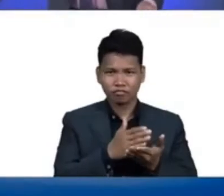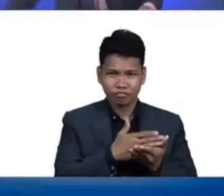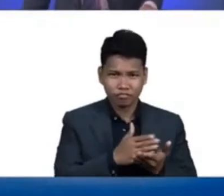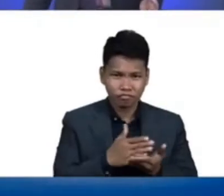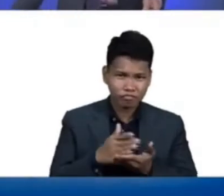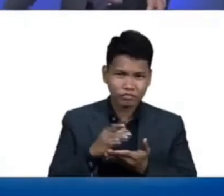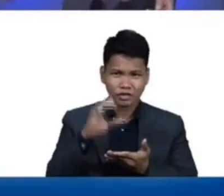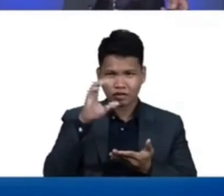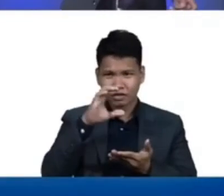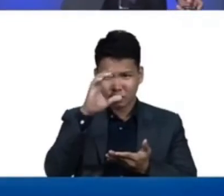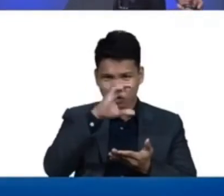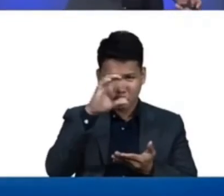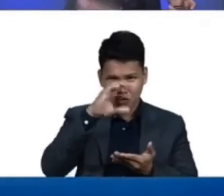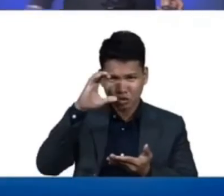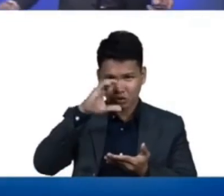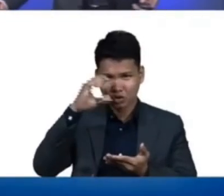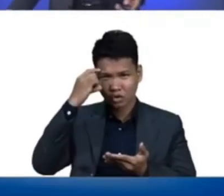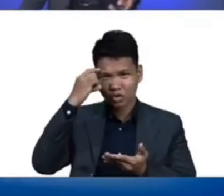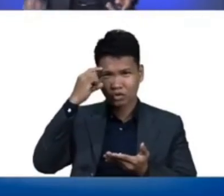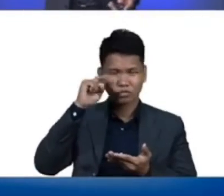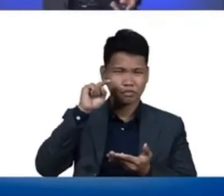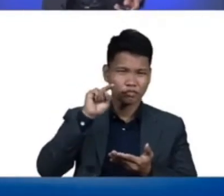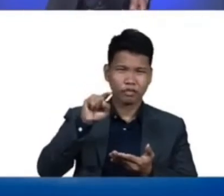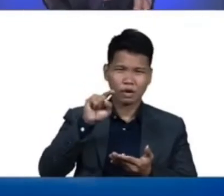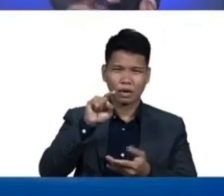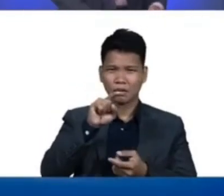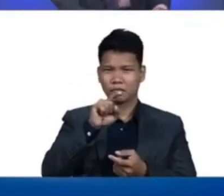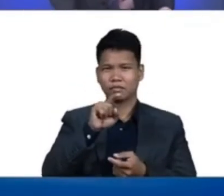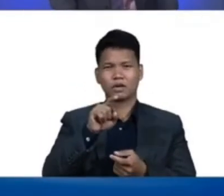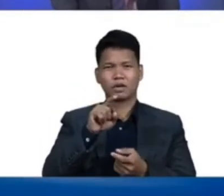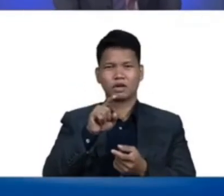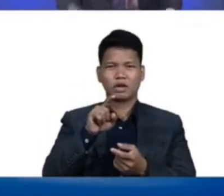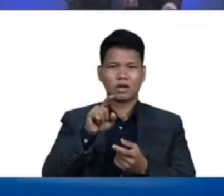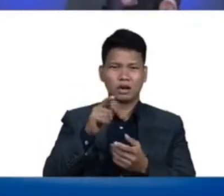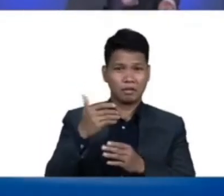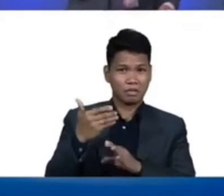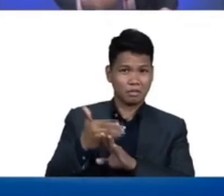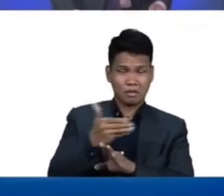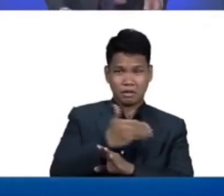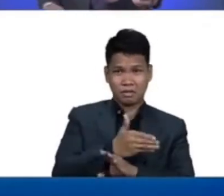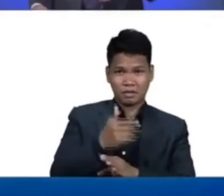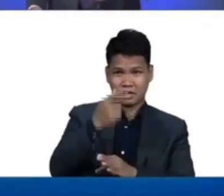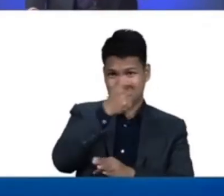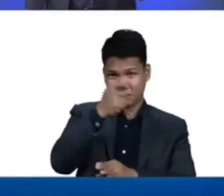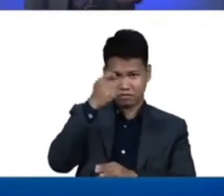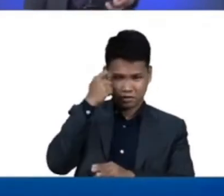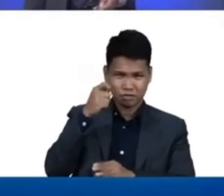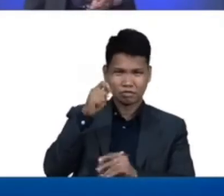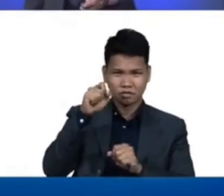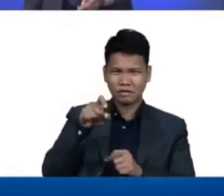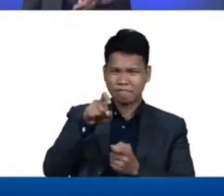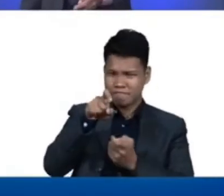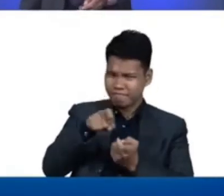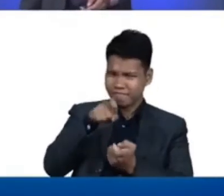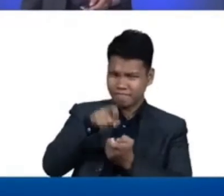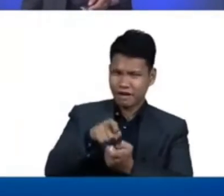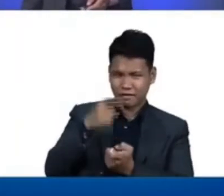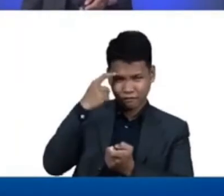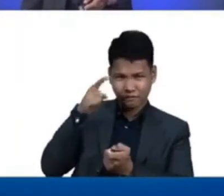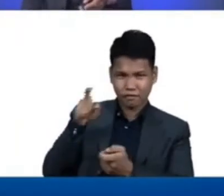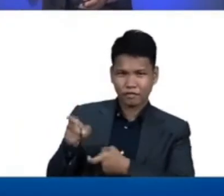ng iririgalo para sa kanya yung perfect one na sasakyan na iririgalo sa kanya